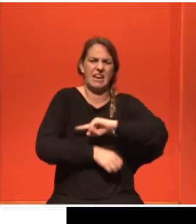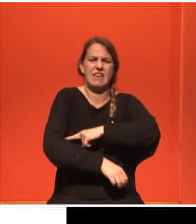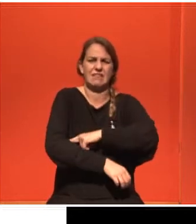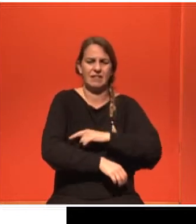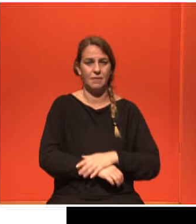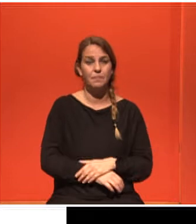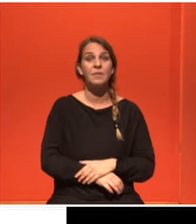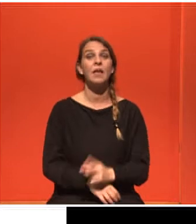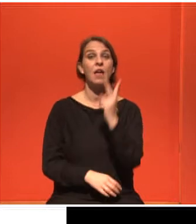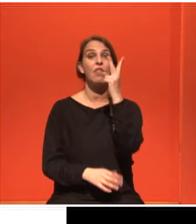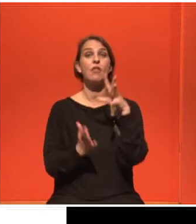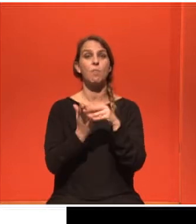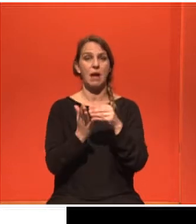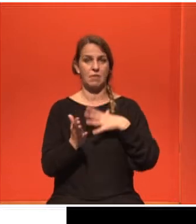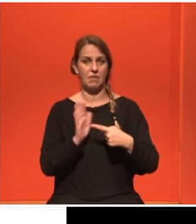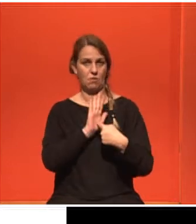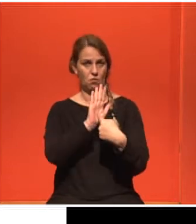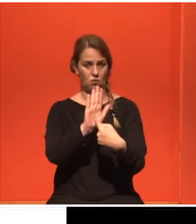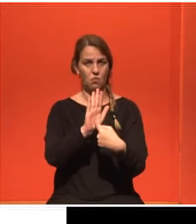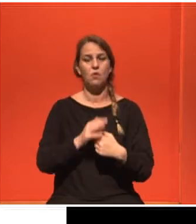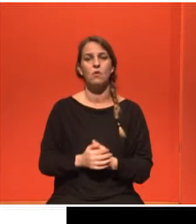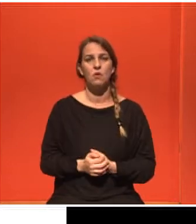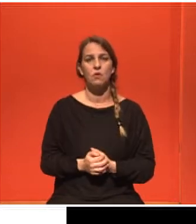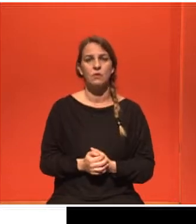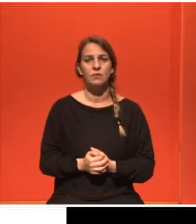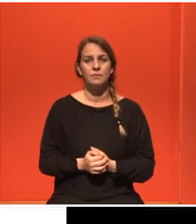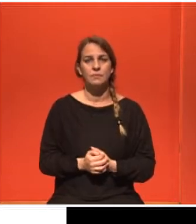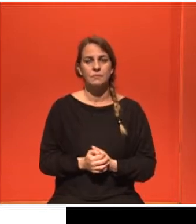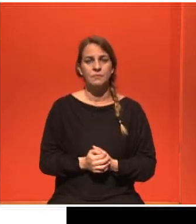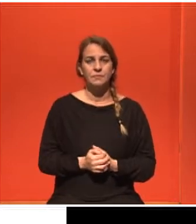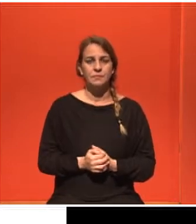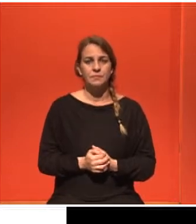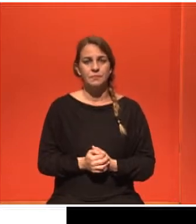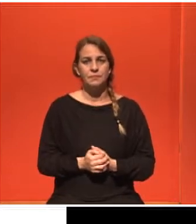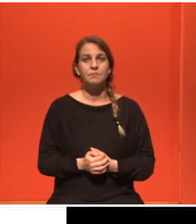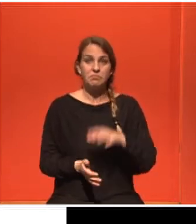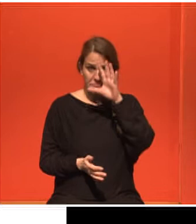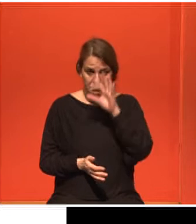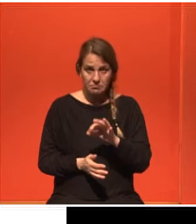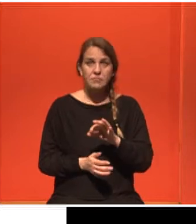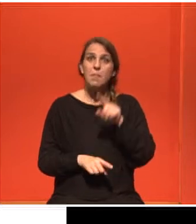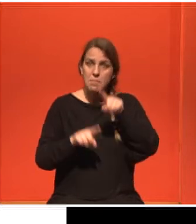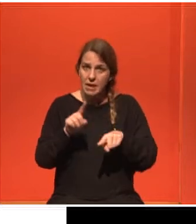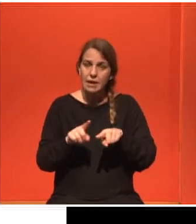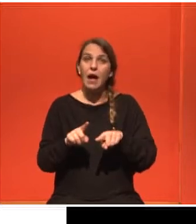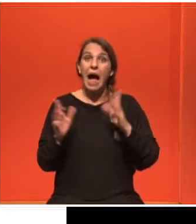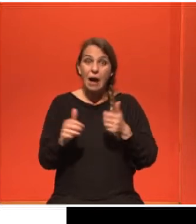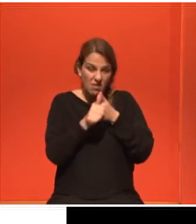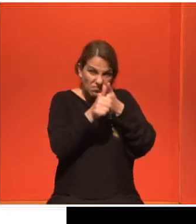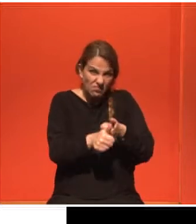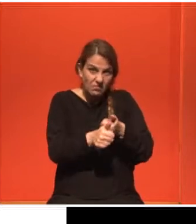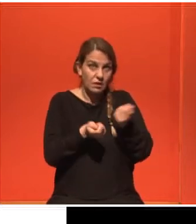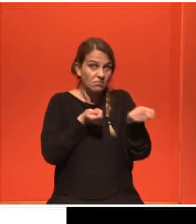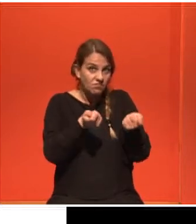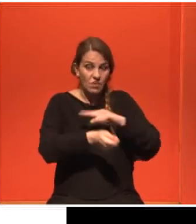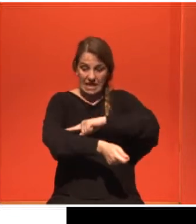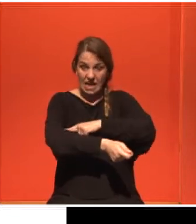Δύο παραδείγματα θα σας παρουσιάσω για να δείτε πόσο εφικτά είναι κάποια πράγματα αρκεί να ακολουθεί στις οδηγίες και να